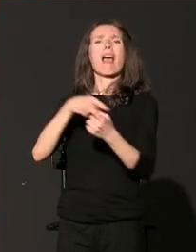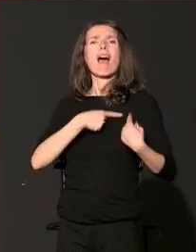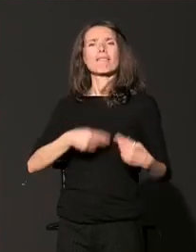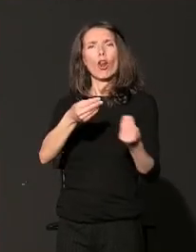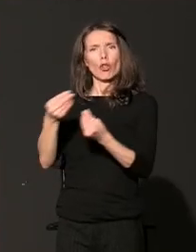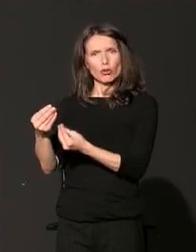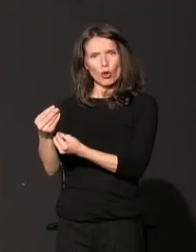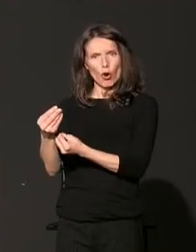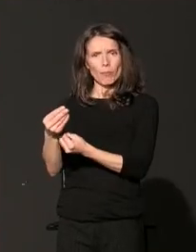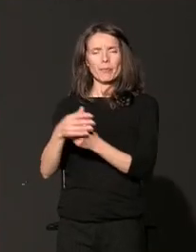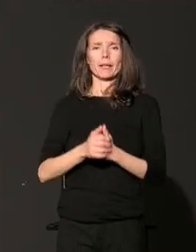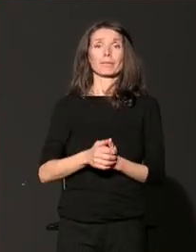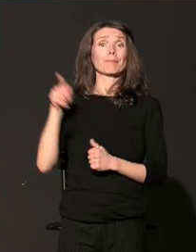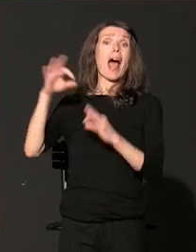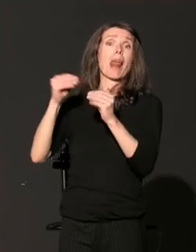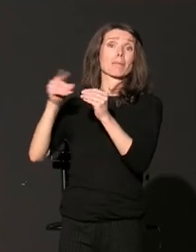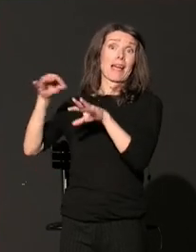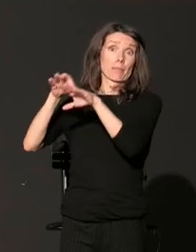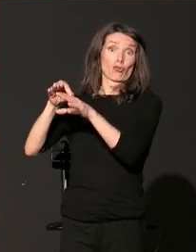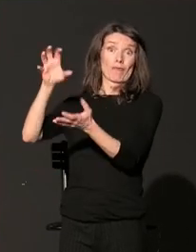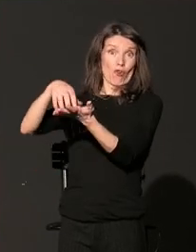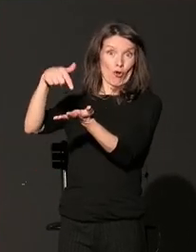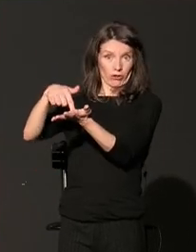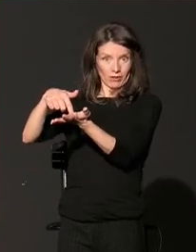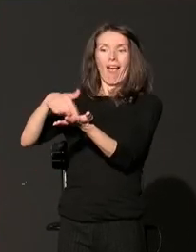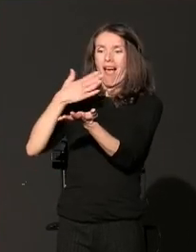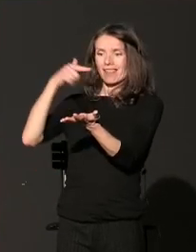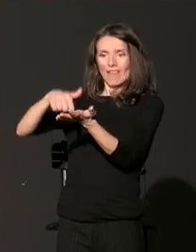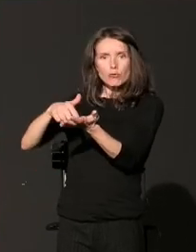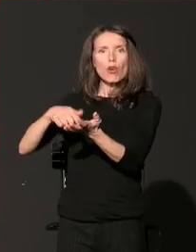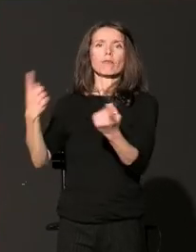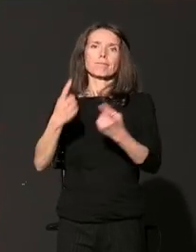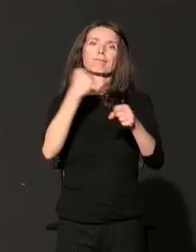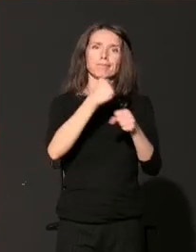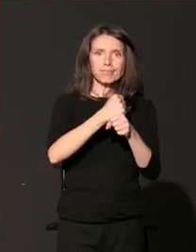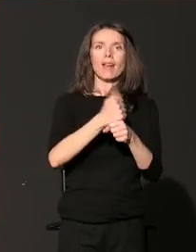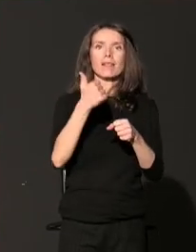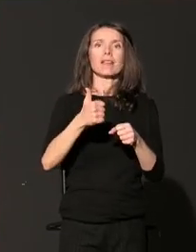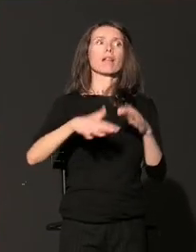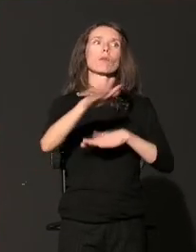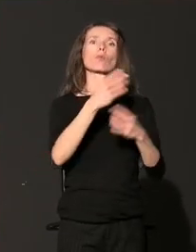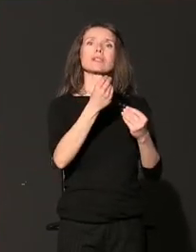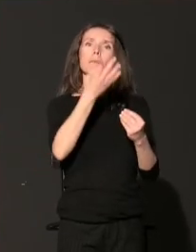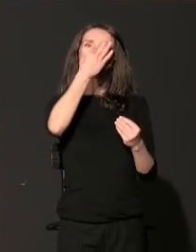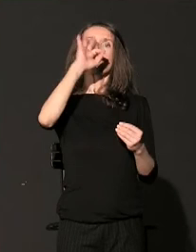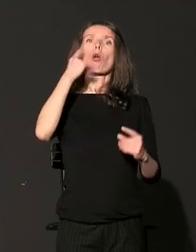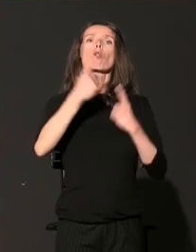u našoj zemlji stvorili su se još bolji uslovi za sve one koji žele da budu filantropi.